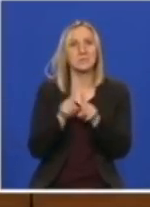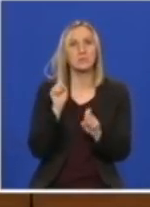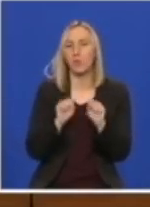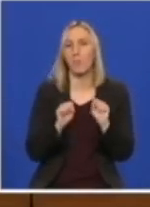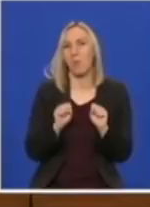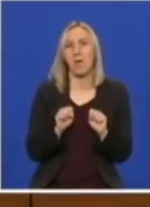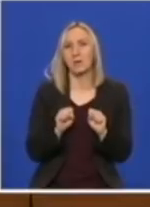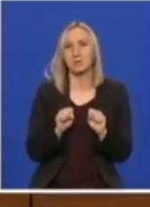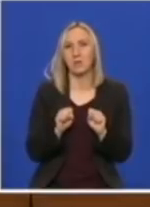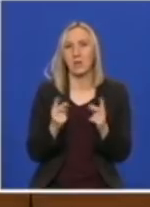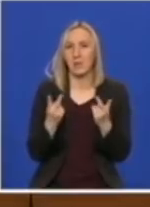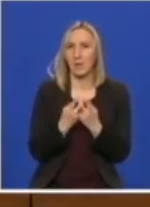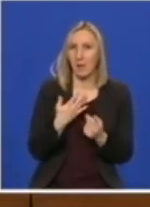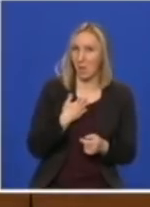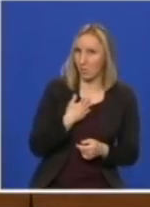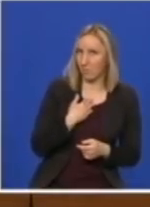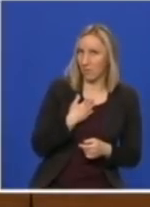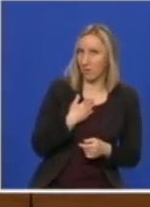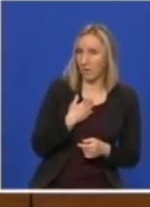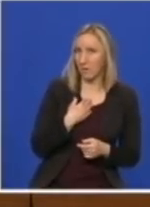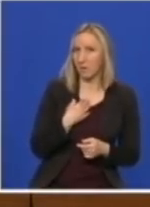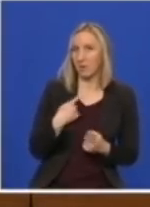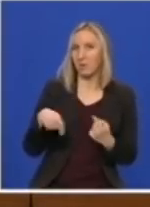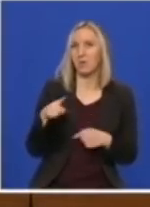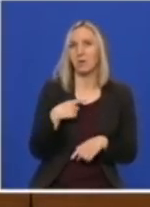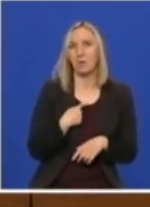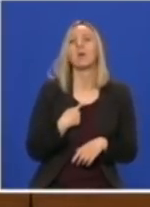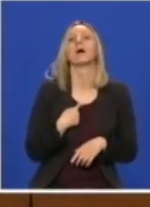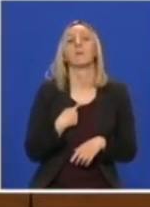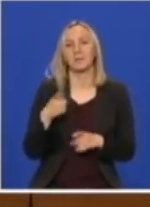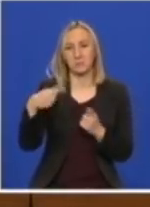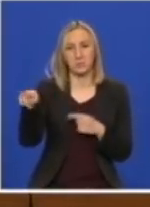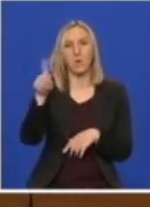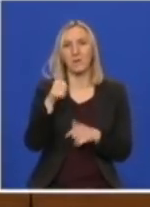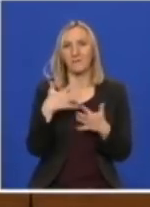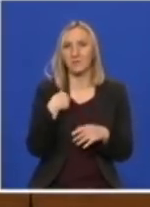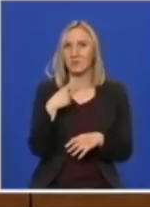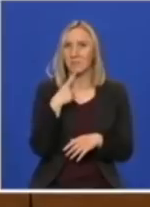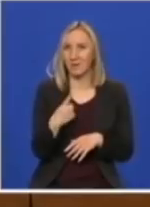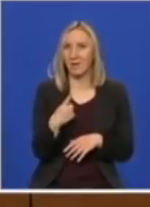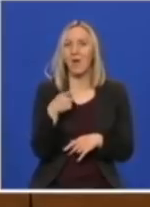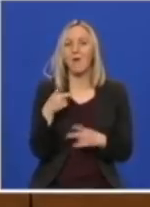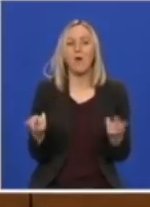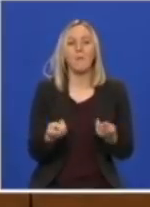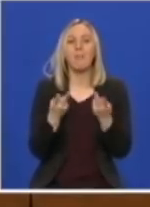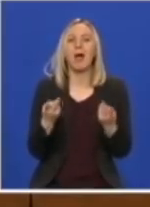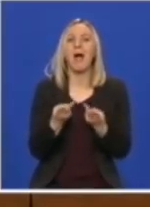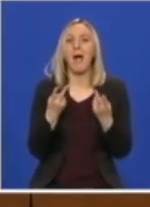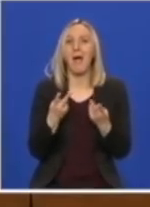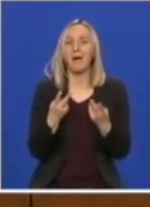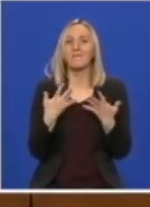kao i mi, pa su onda došli do ovog zaključka što sam rekao, da su ti blagi slučajevi